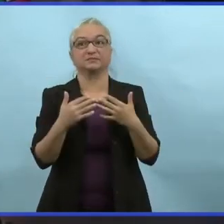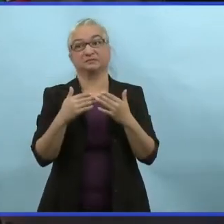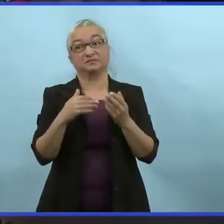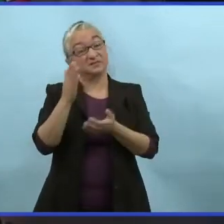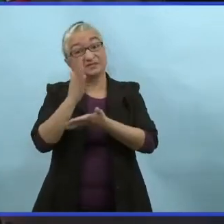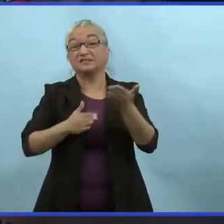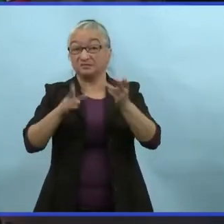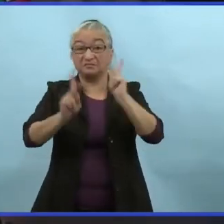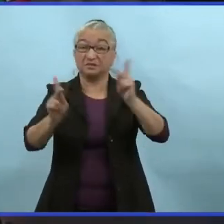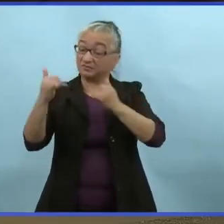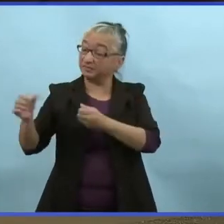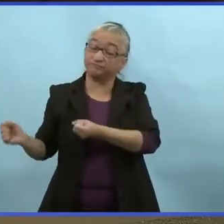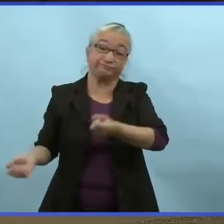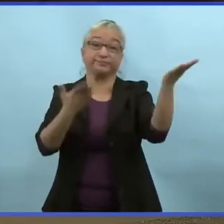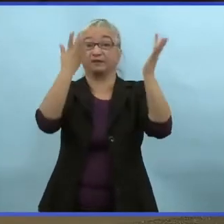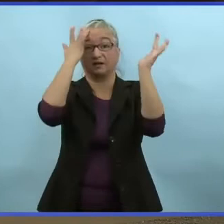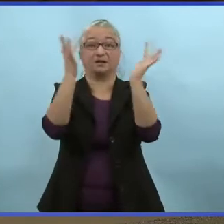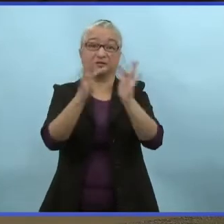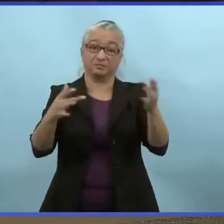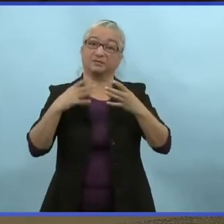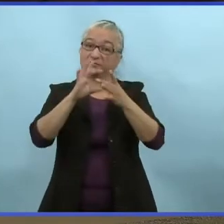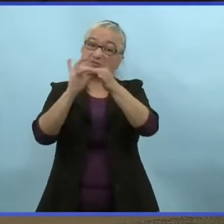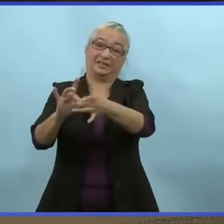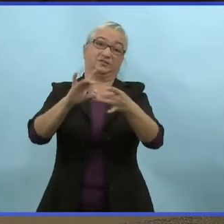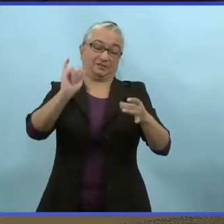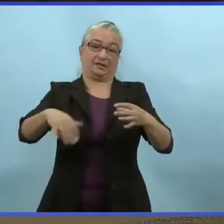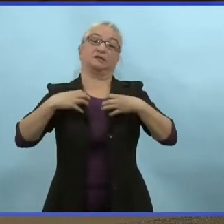d'admission à l'hôpital avec d'autres maladies.